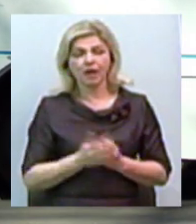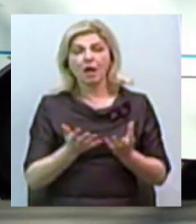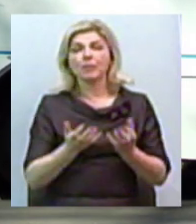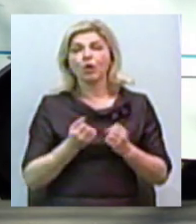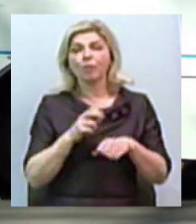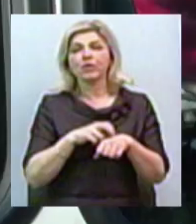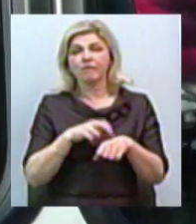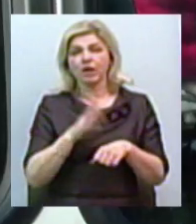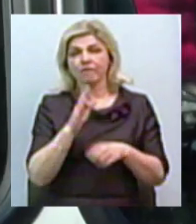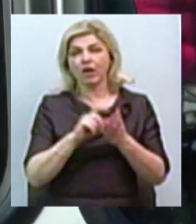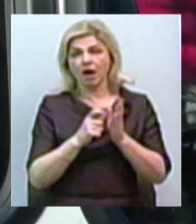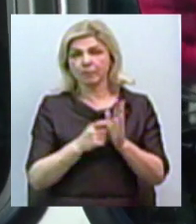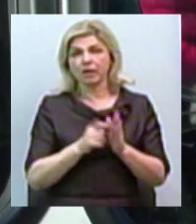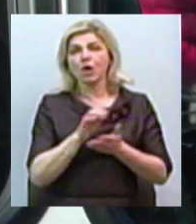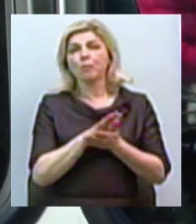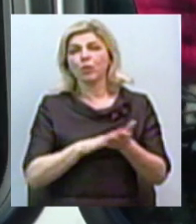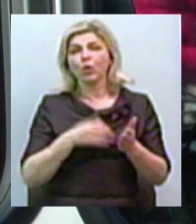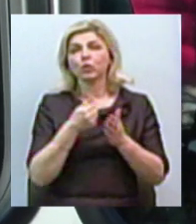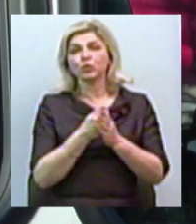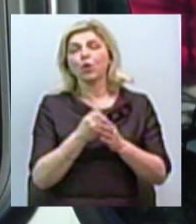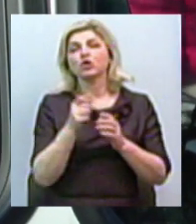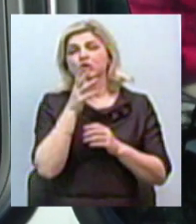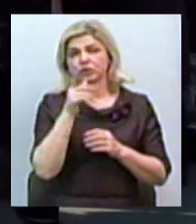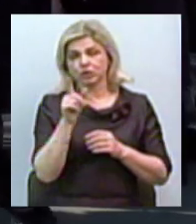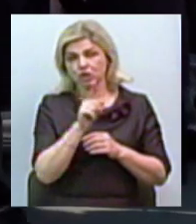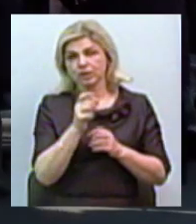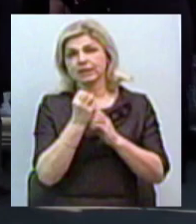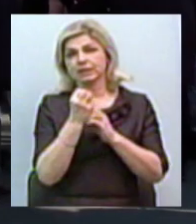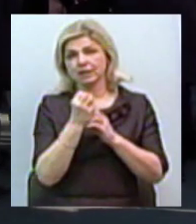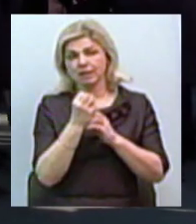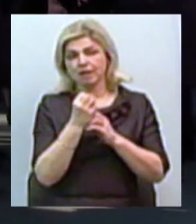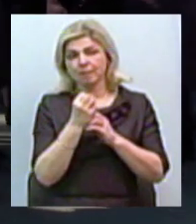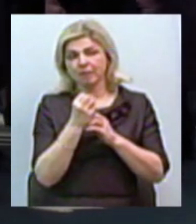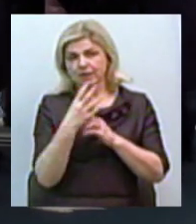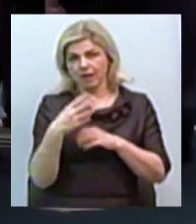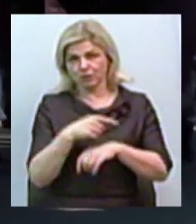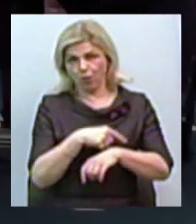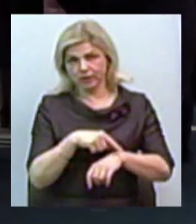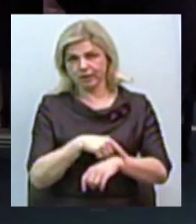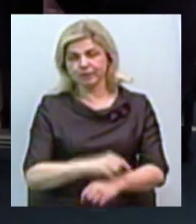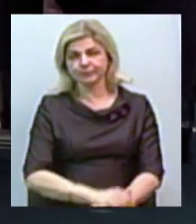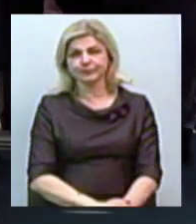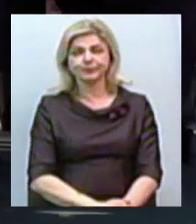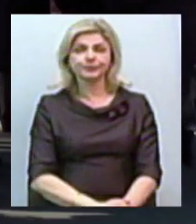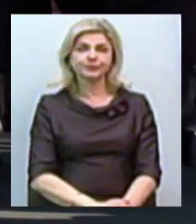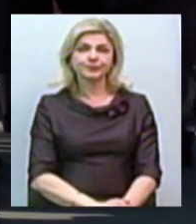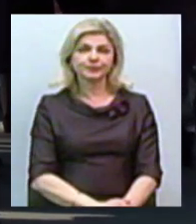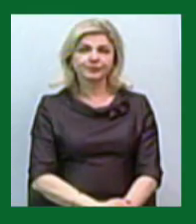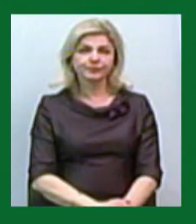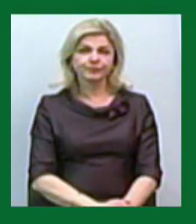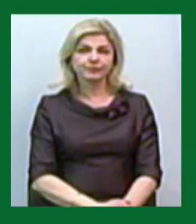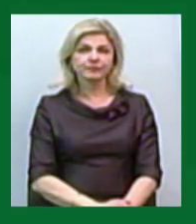виїзному кабінеті тривав з 11 до 14 години. Володимир Степанов, Євген Сержук, новини на Суспільному, Миколаїв.